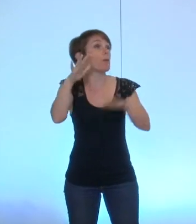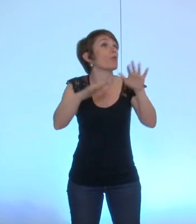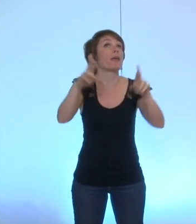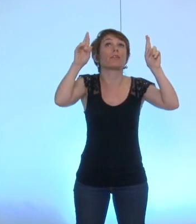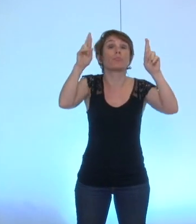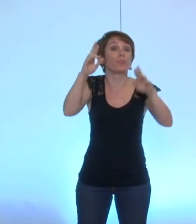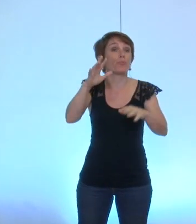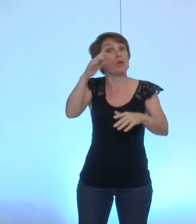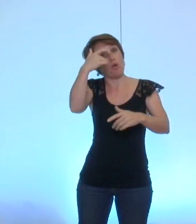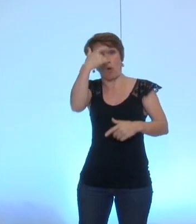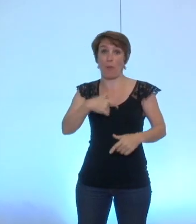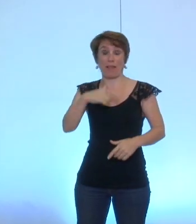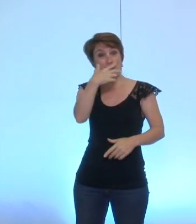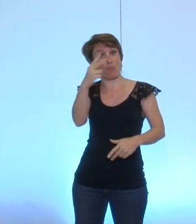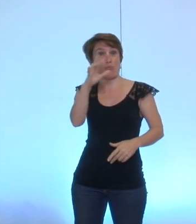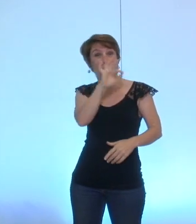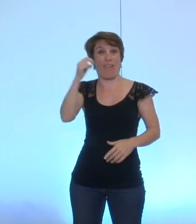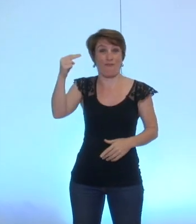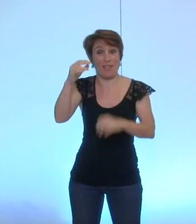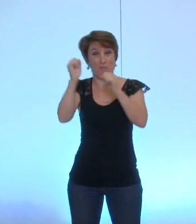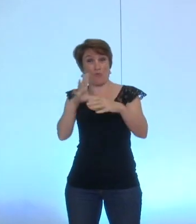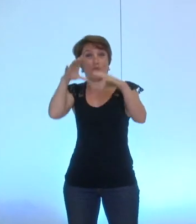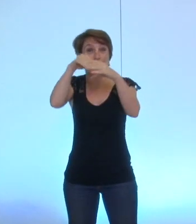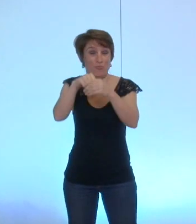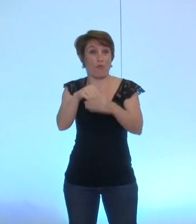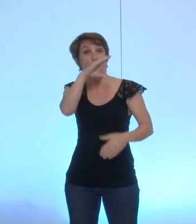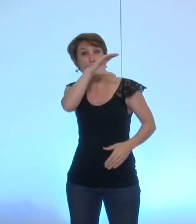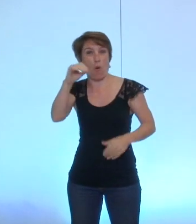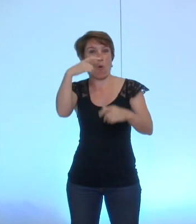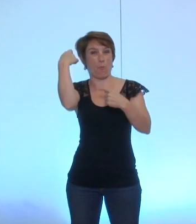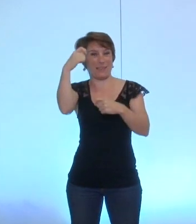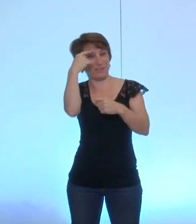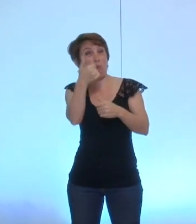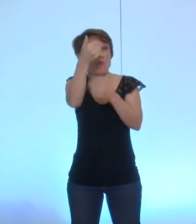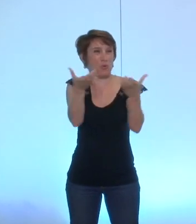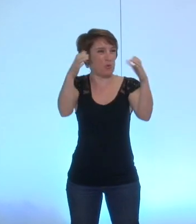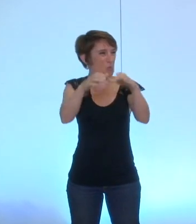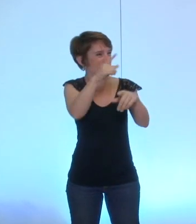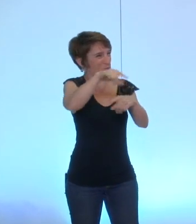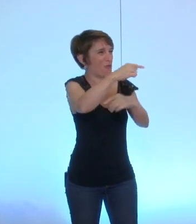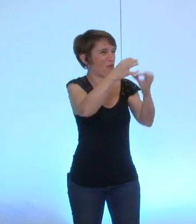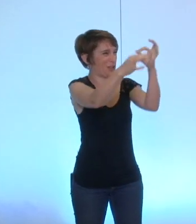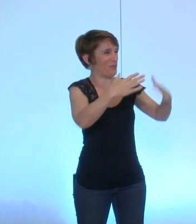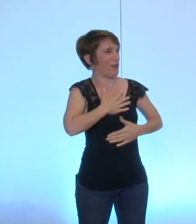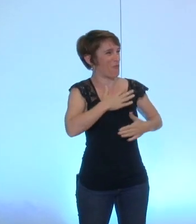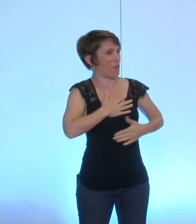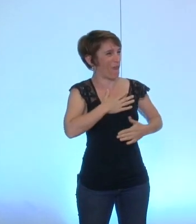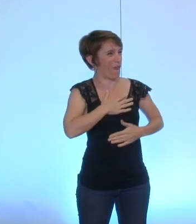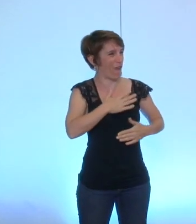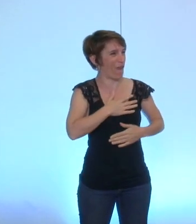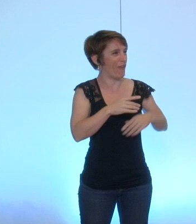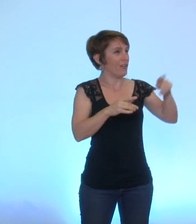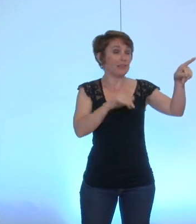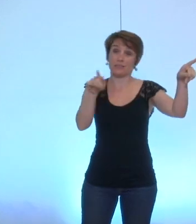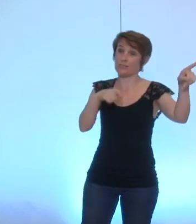de co-présider une commission et vous soyez tous très contents n'est-ce pas monsieur Bourgaburu oui mais là je vous demande trois